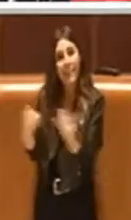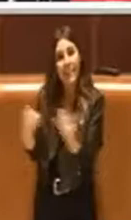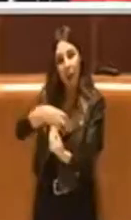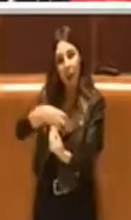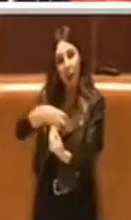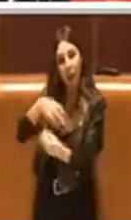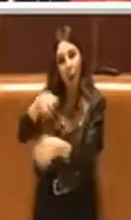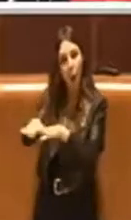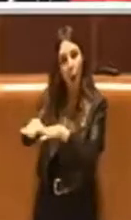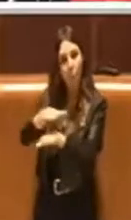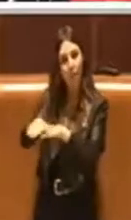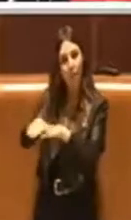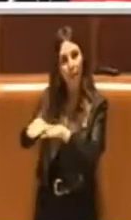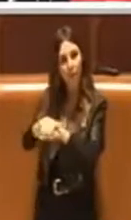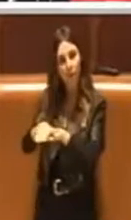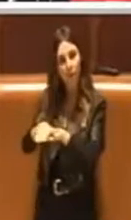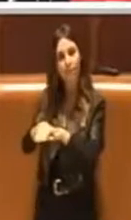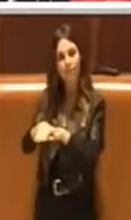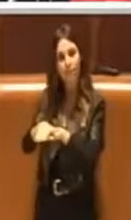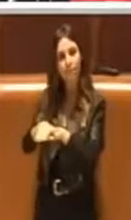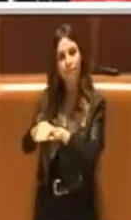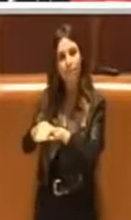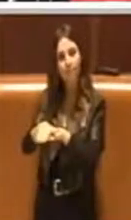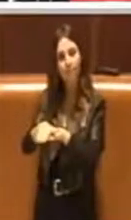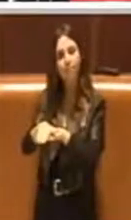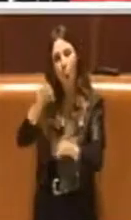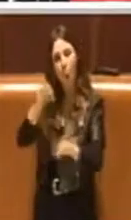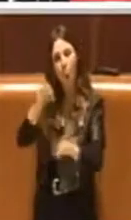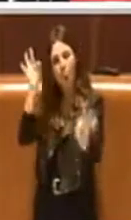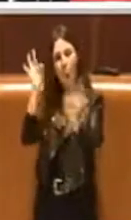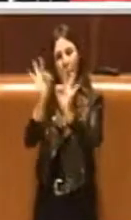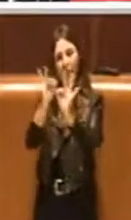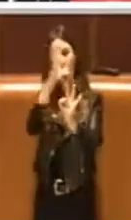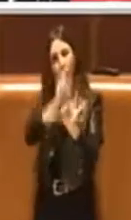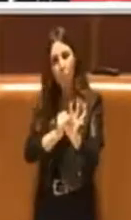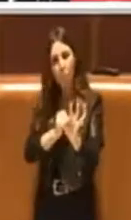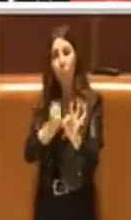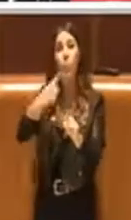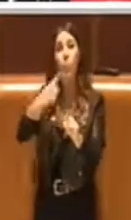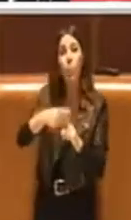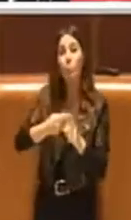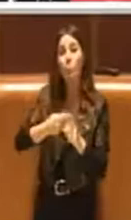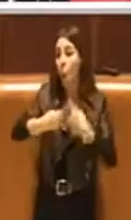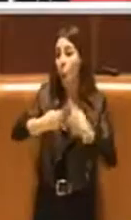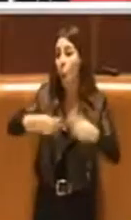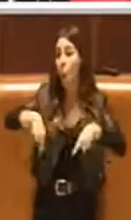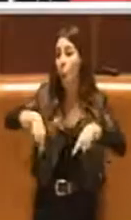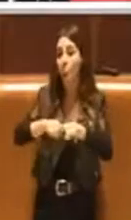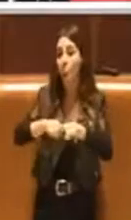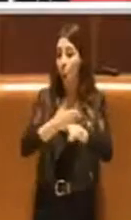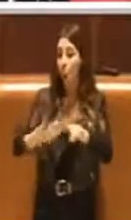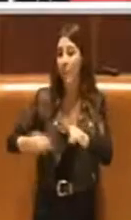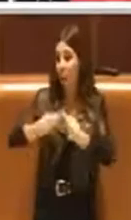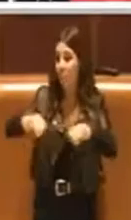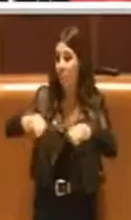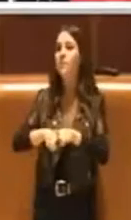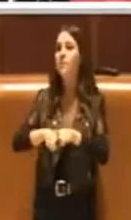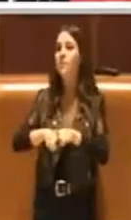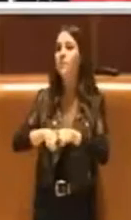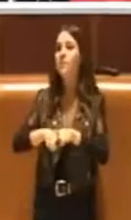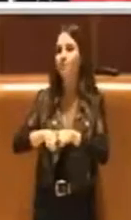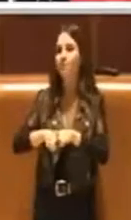competenti per comprendere e far comprendere anche ai consiglieri della commissione e nel